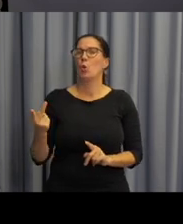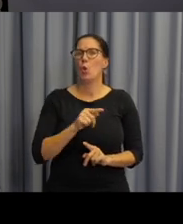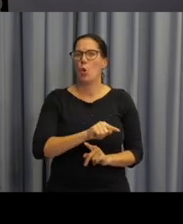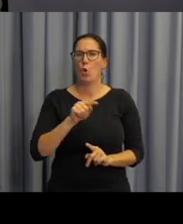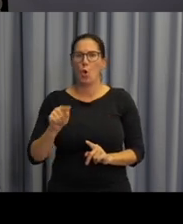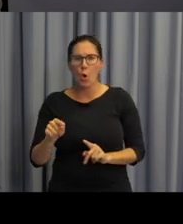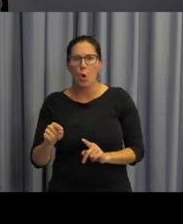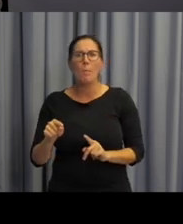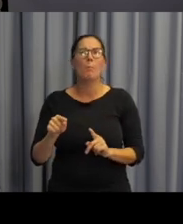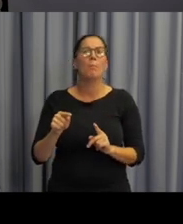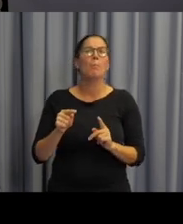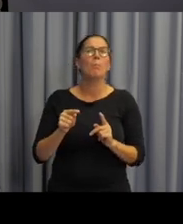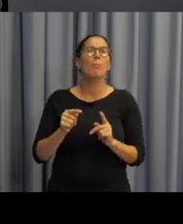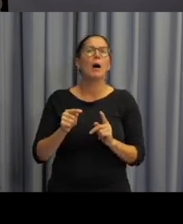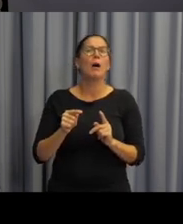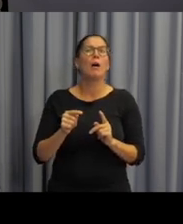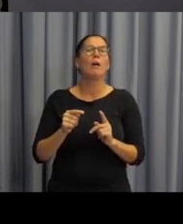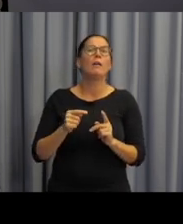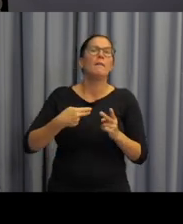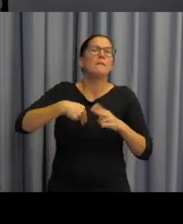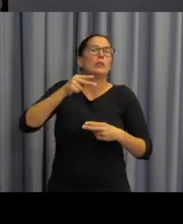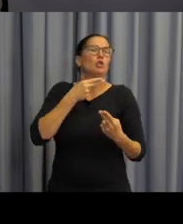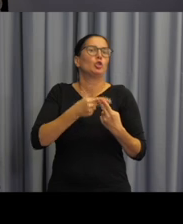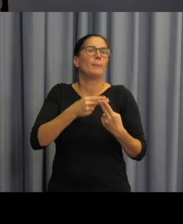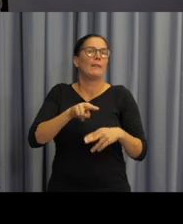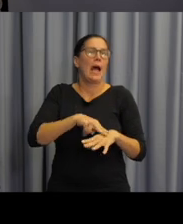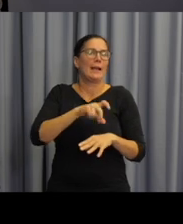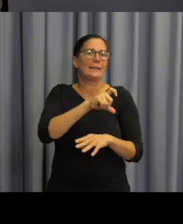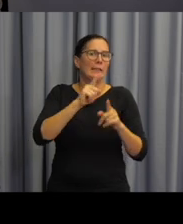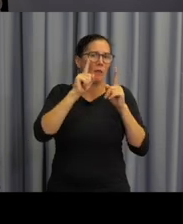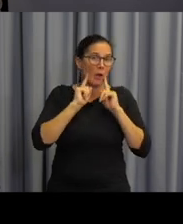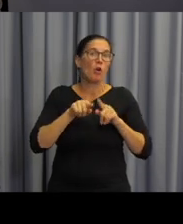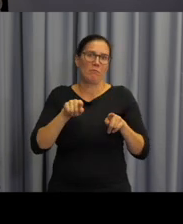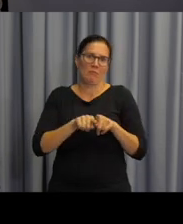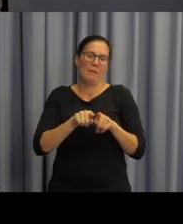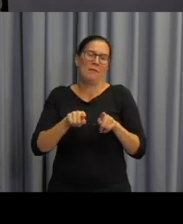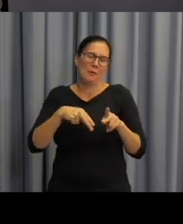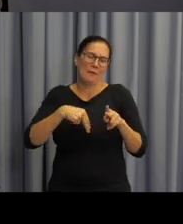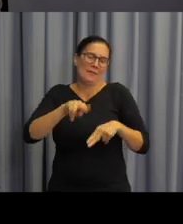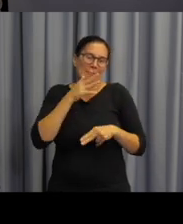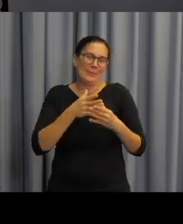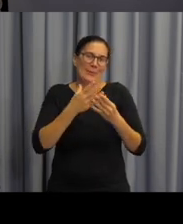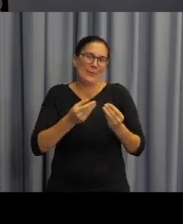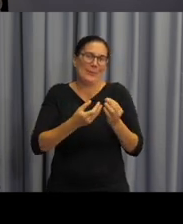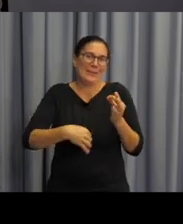Oba dva vznikly pod gestcí Aničky Cíchové-Hronové a ještě tady o nich dneska bude řeč.